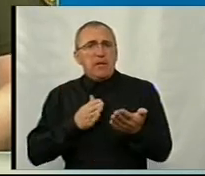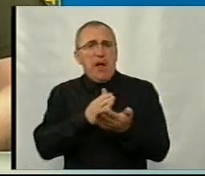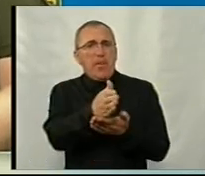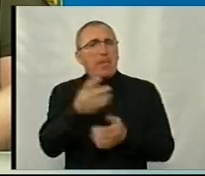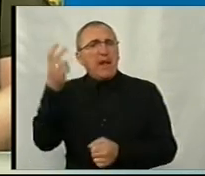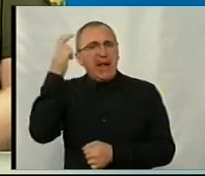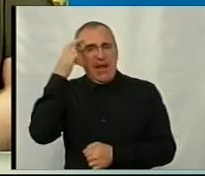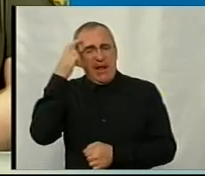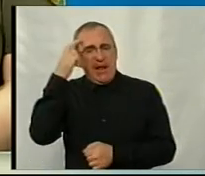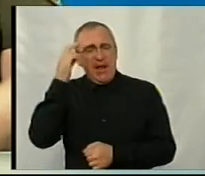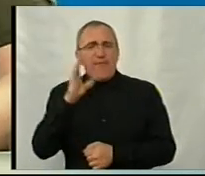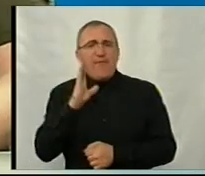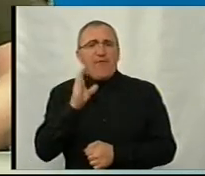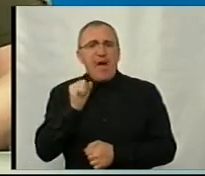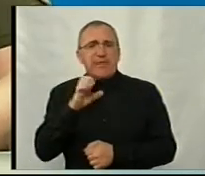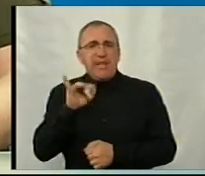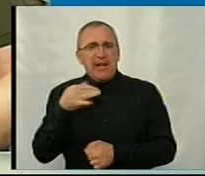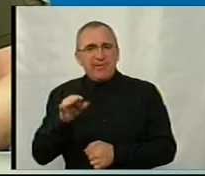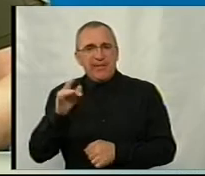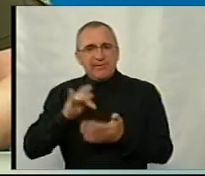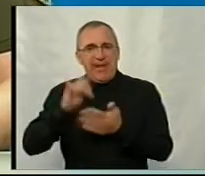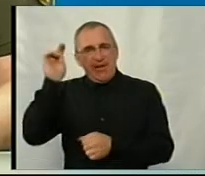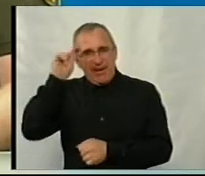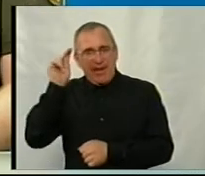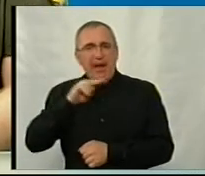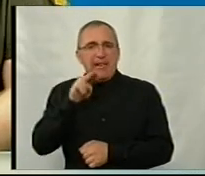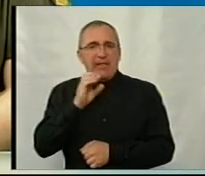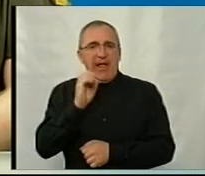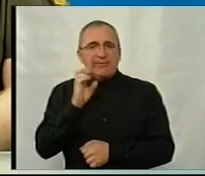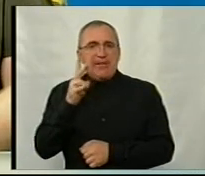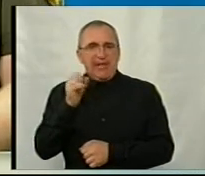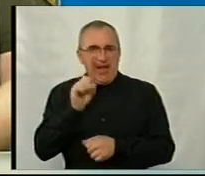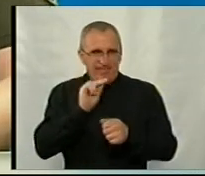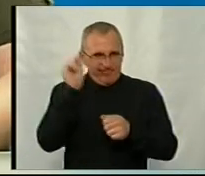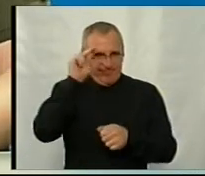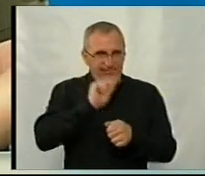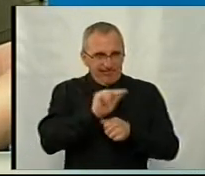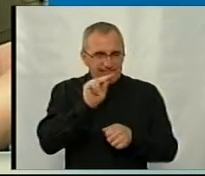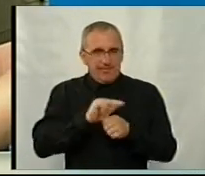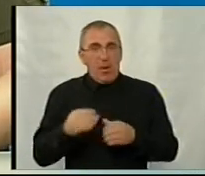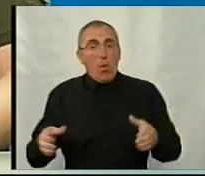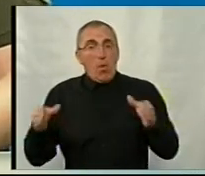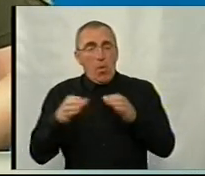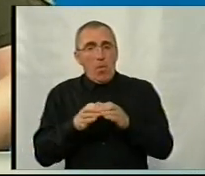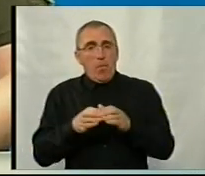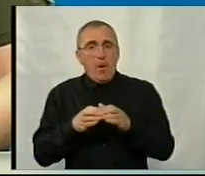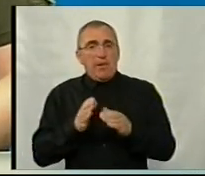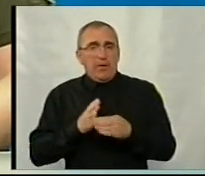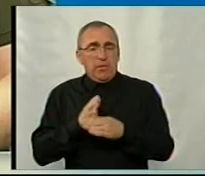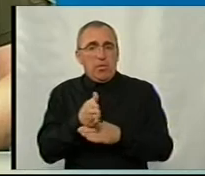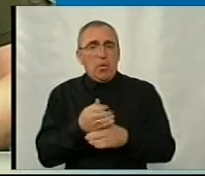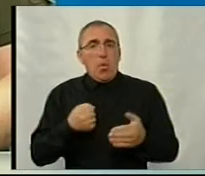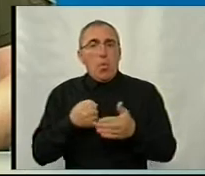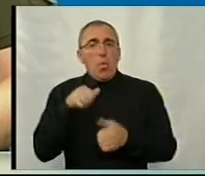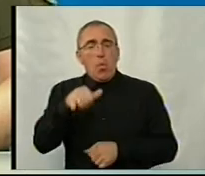Києва. Тобто це Васильківський навчальний центр, це навчальний центр Десна, це є команди, які йдуть безпосередньо у